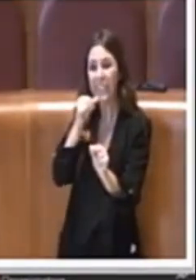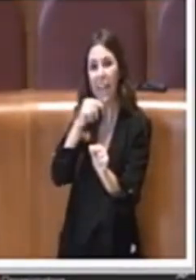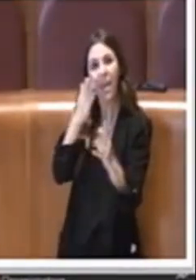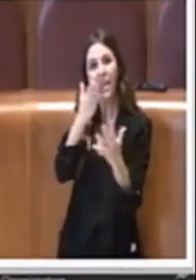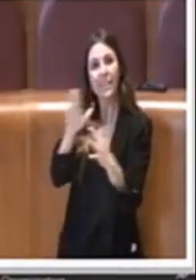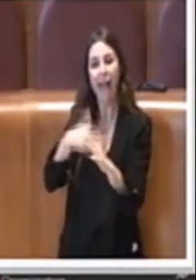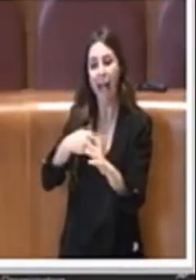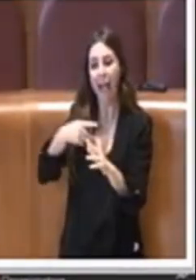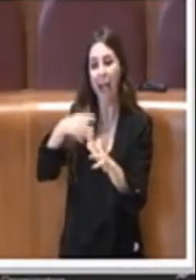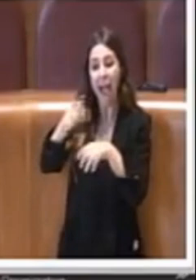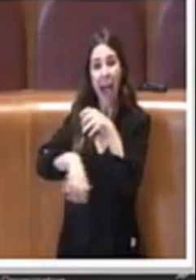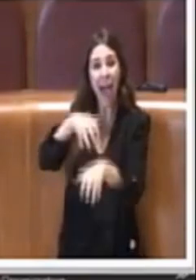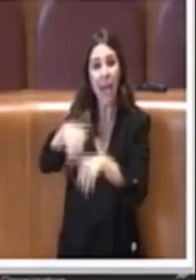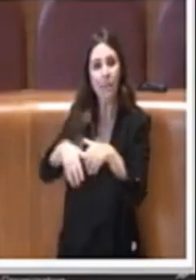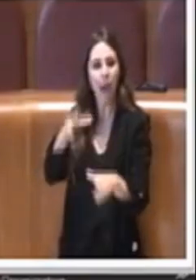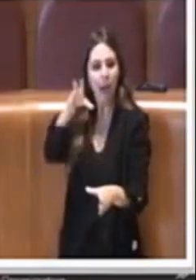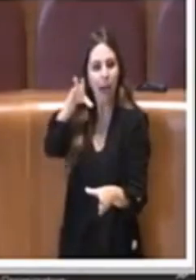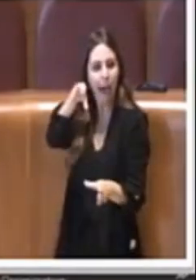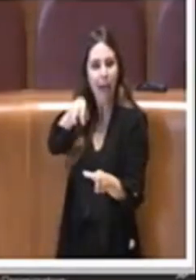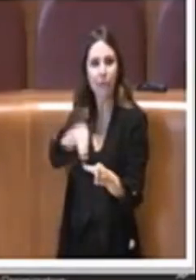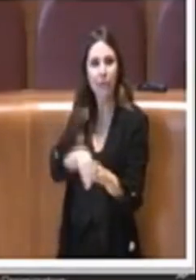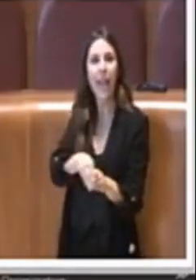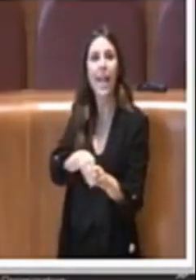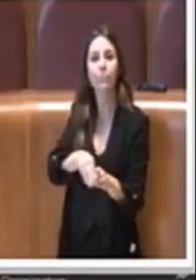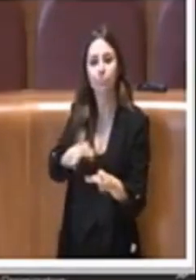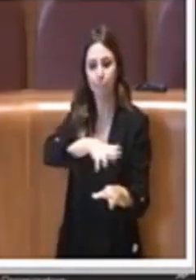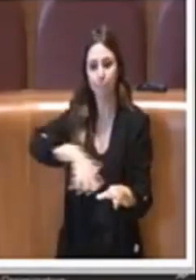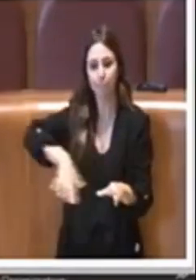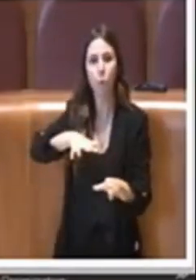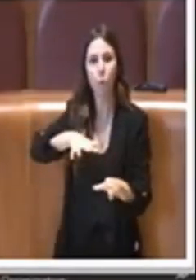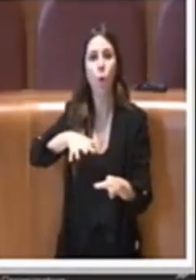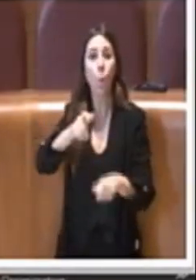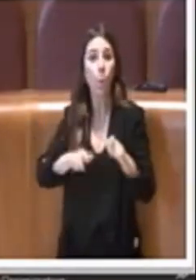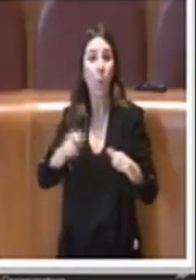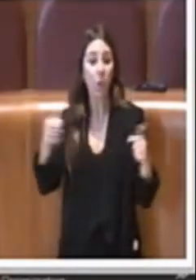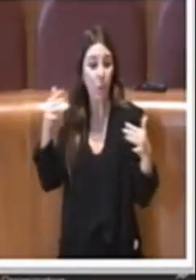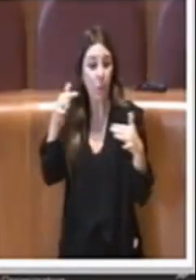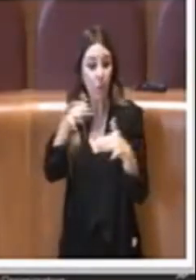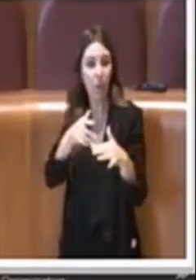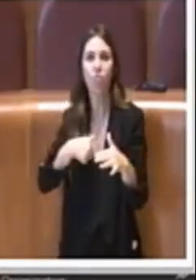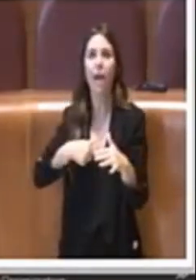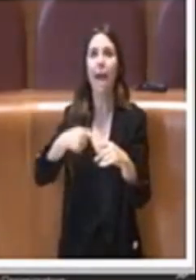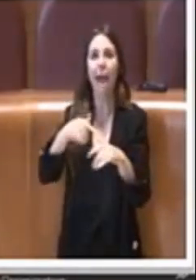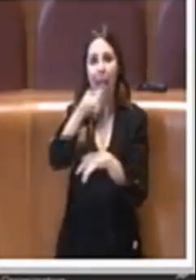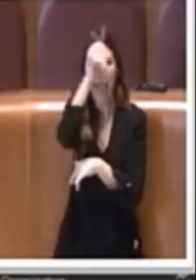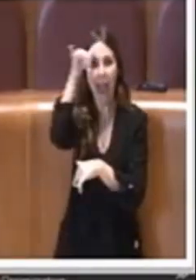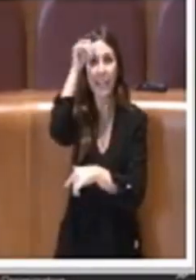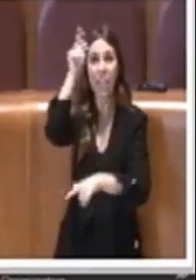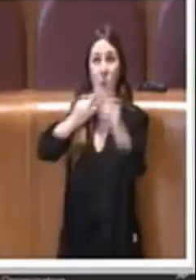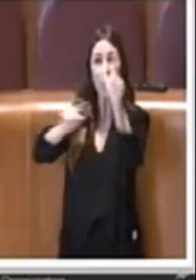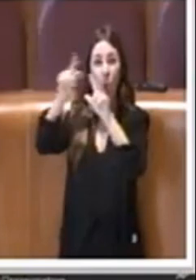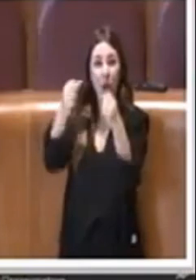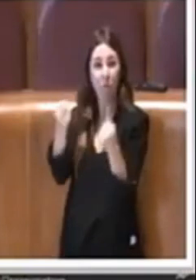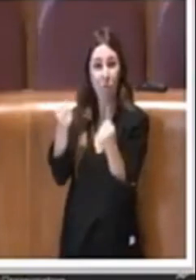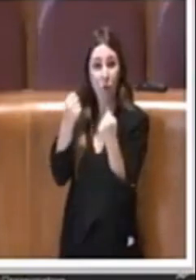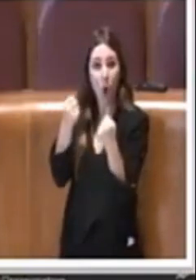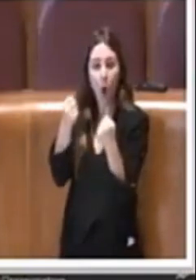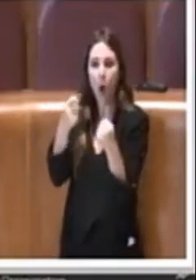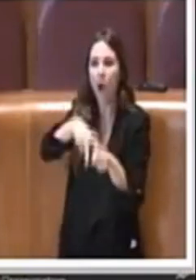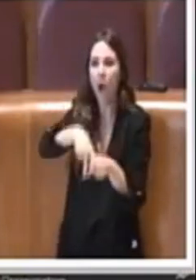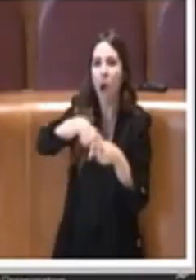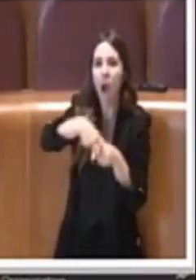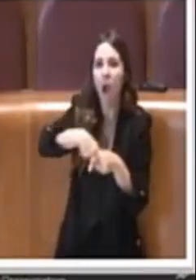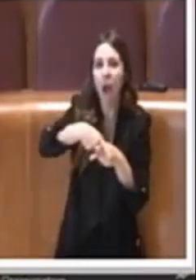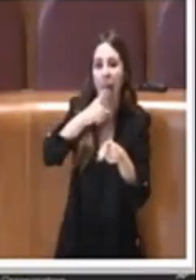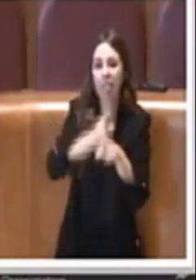animali in mezzo comunque a un contesto urbano dove comunque d'estate, insomma, dove c'è il sole cociente, devono rimanere sotto al sole. Abbiamo visto,